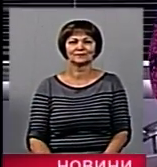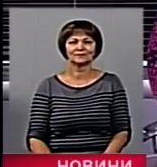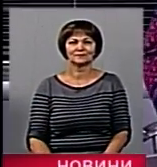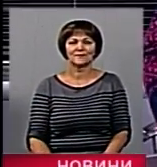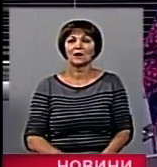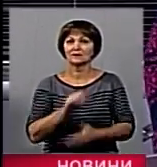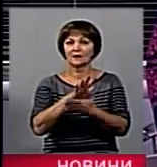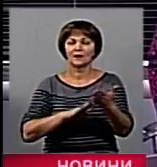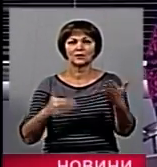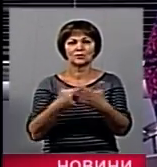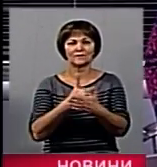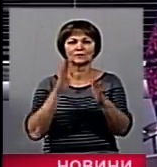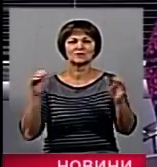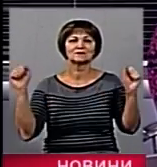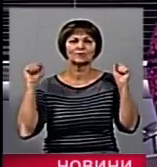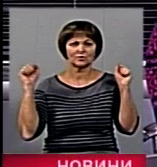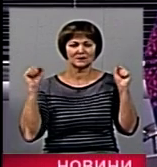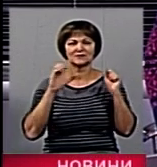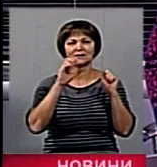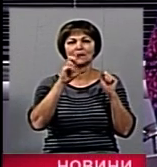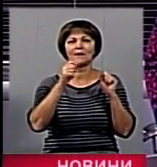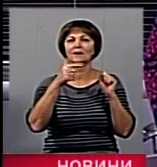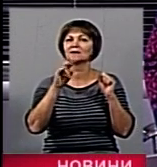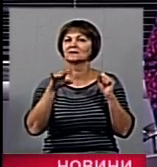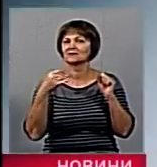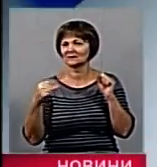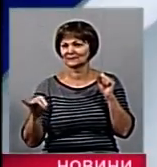Далі у випуску новини спорту від Сергія Богінського.